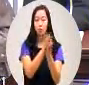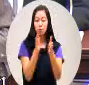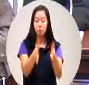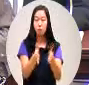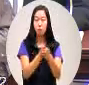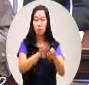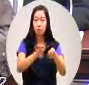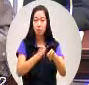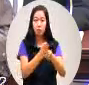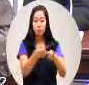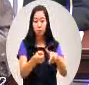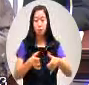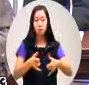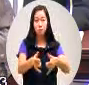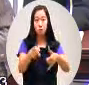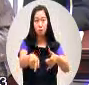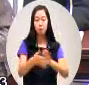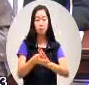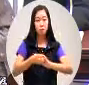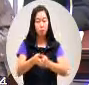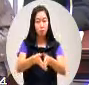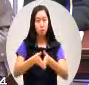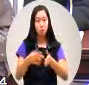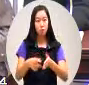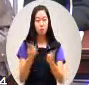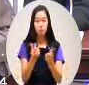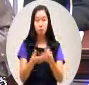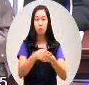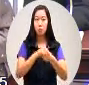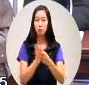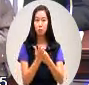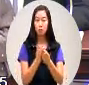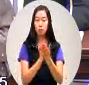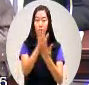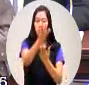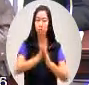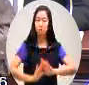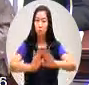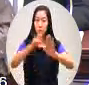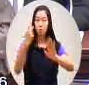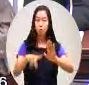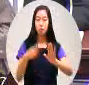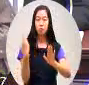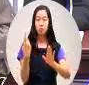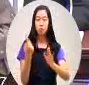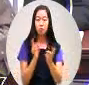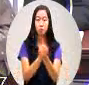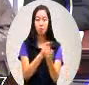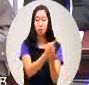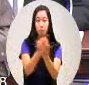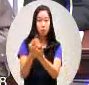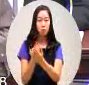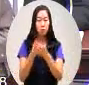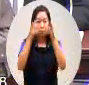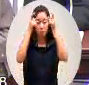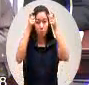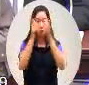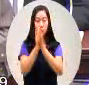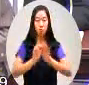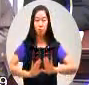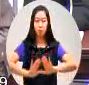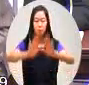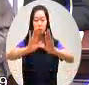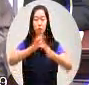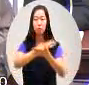观公路的必须包括未来的发展包括对整个我们高雄的发展